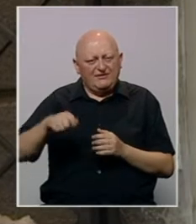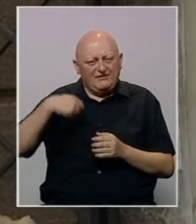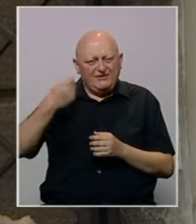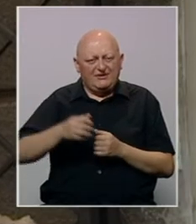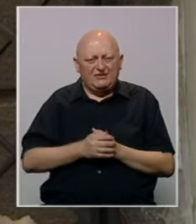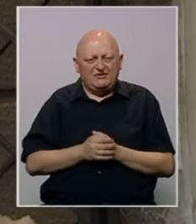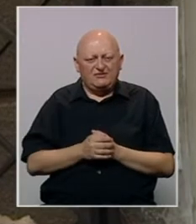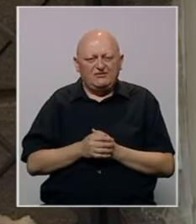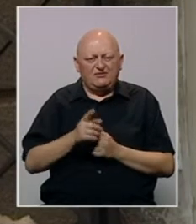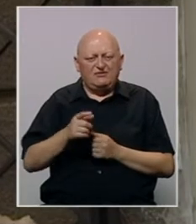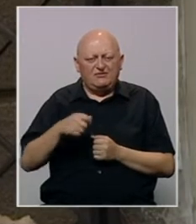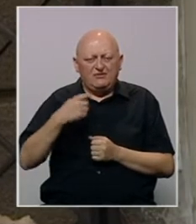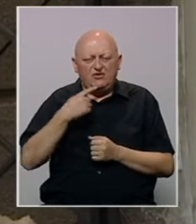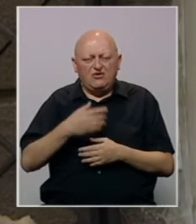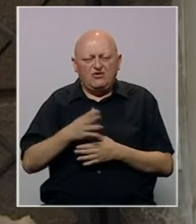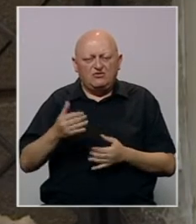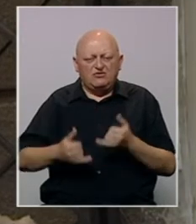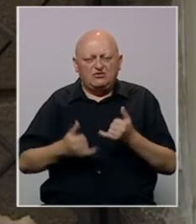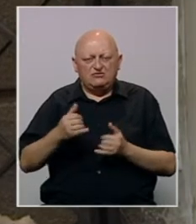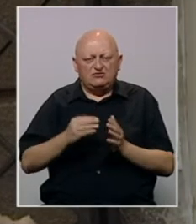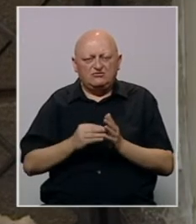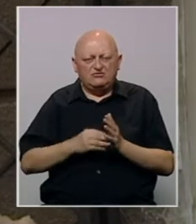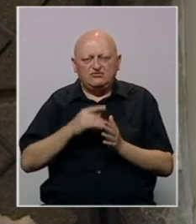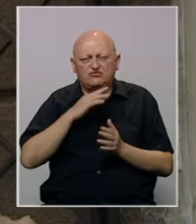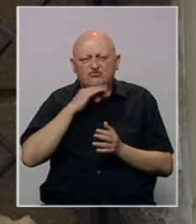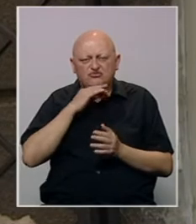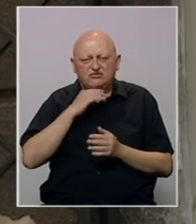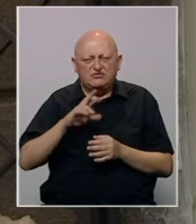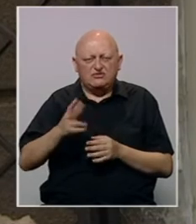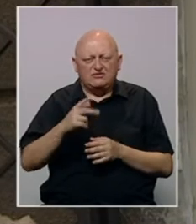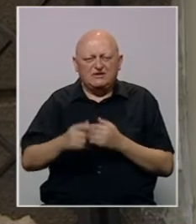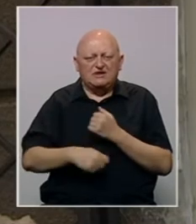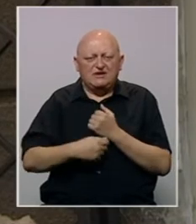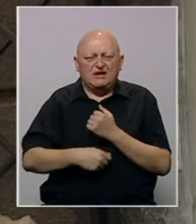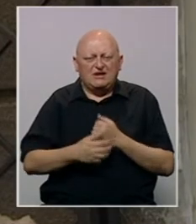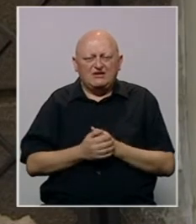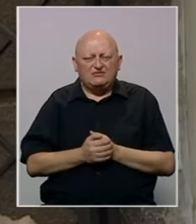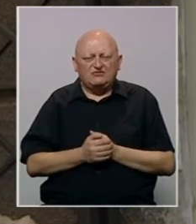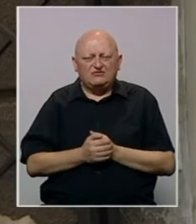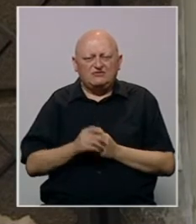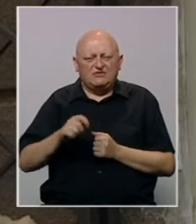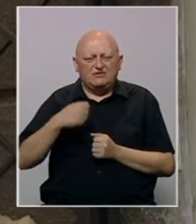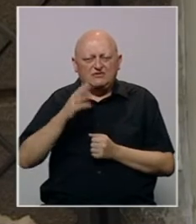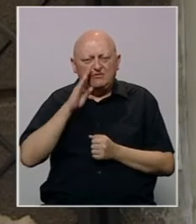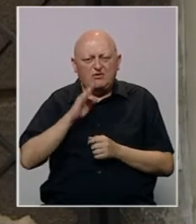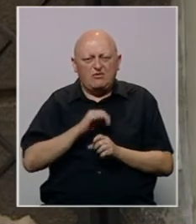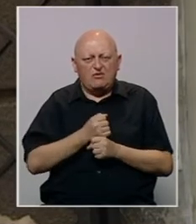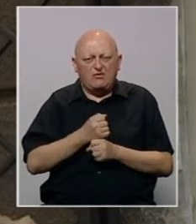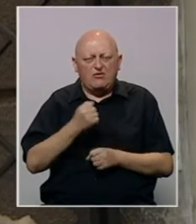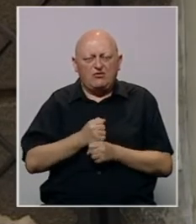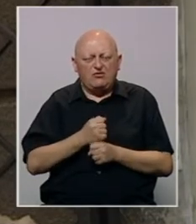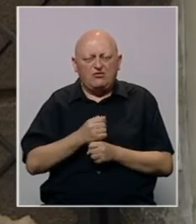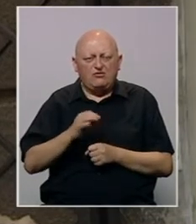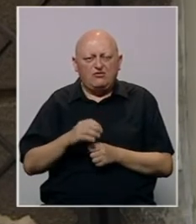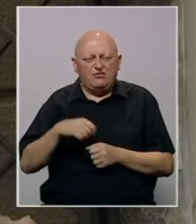je to je zapravo film koji otvara takmičarski program u subotu 13. augusta. Film iz Bosne i Hercegovine radi se